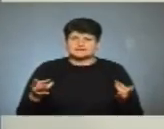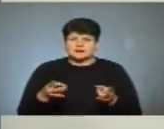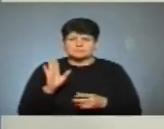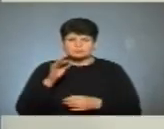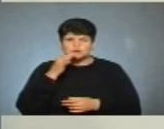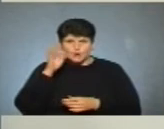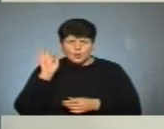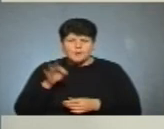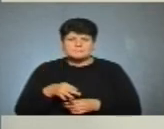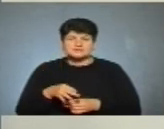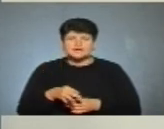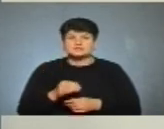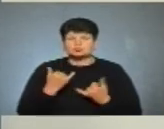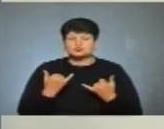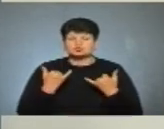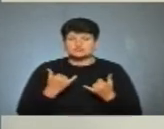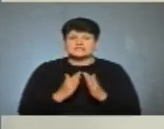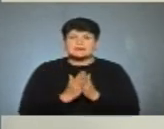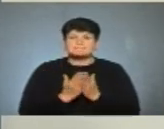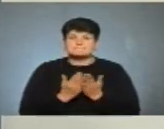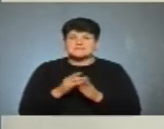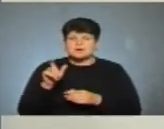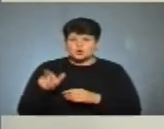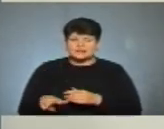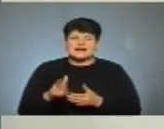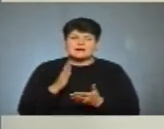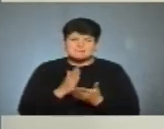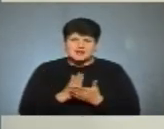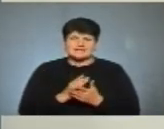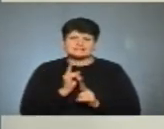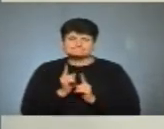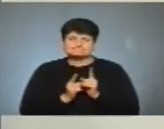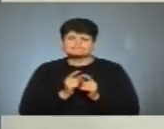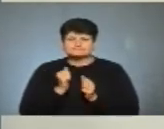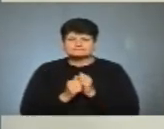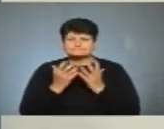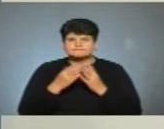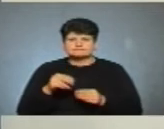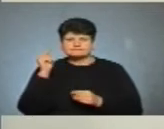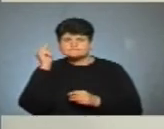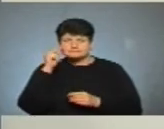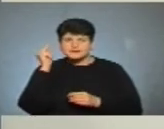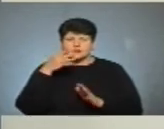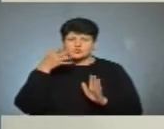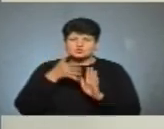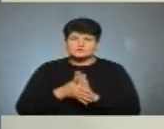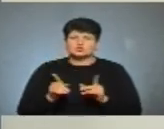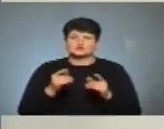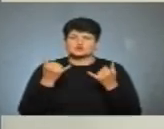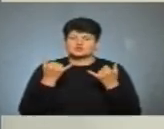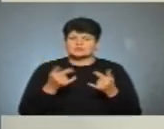компетентним. Тому сучасний бібліотекар, мабуть, повинен змінюватися, щоденно навчатися і розуміти, що сьогодні він